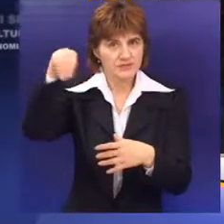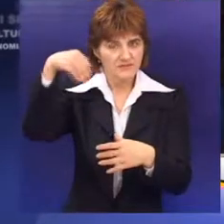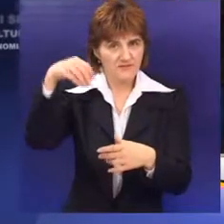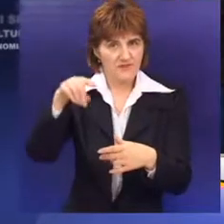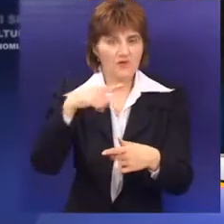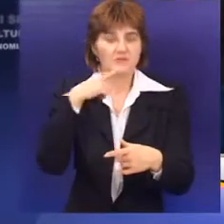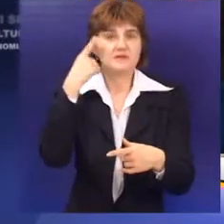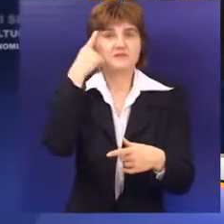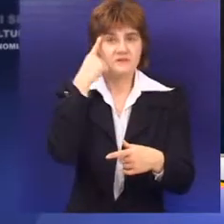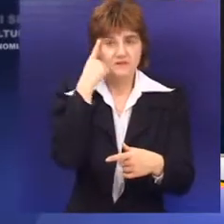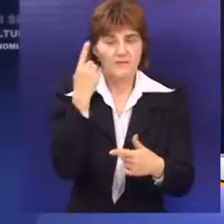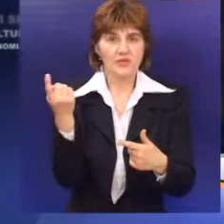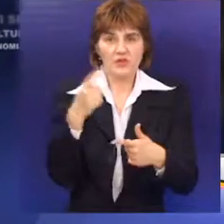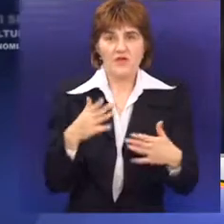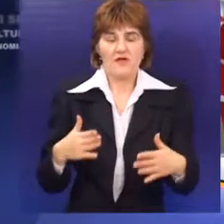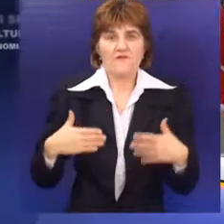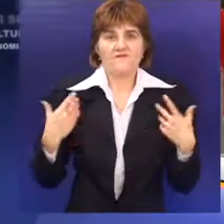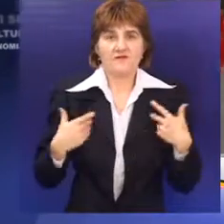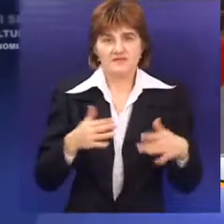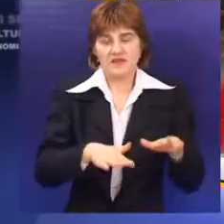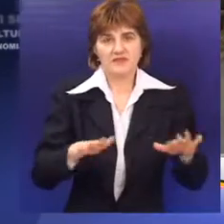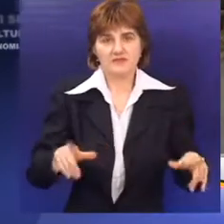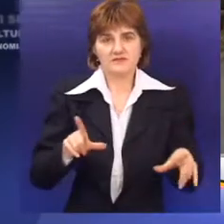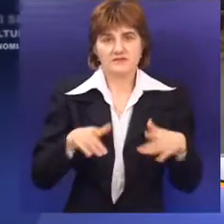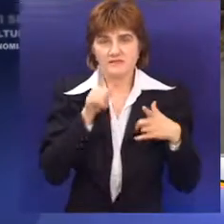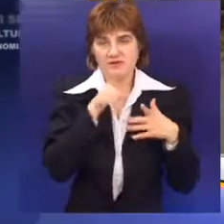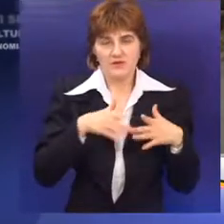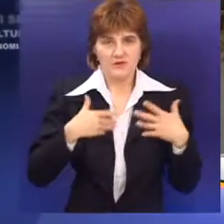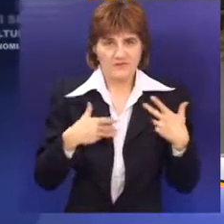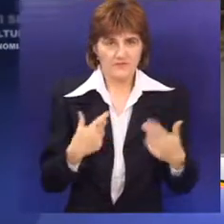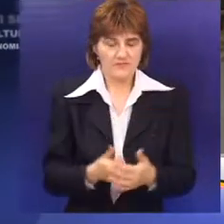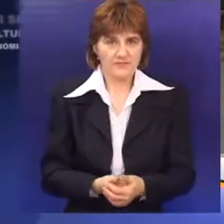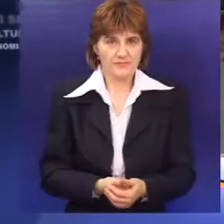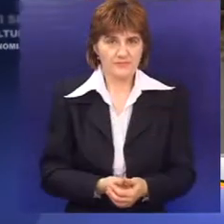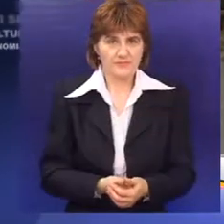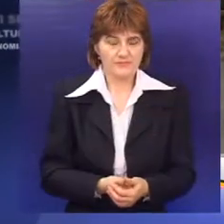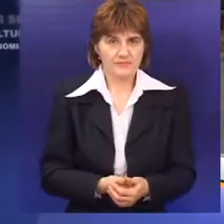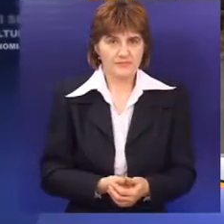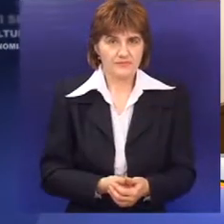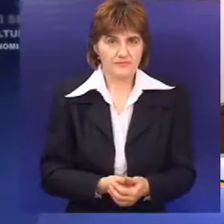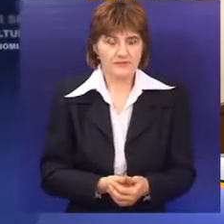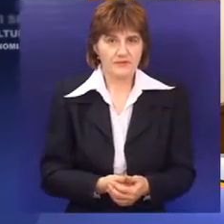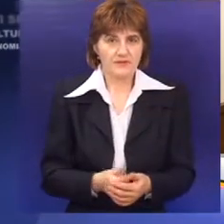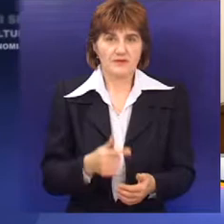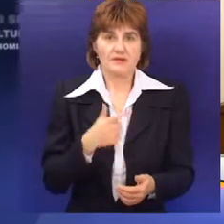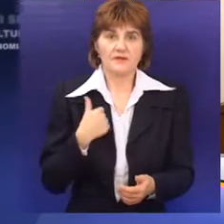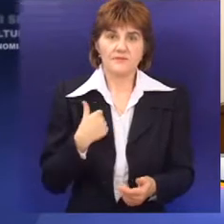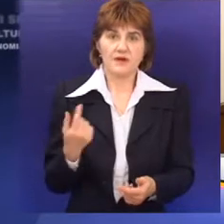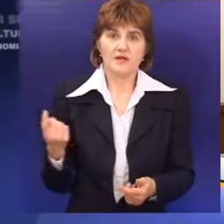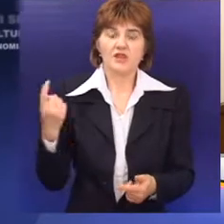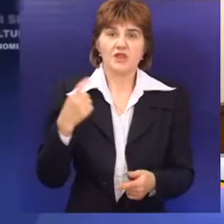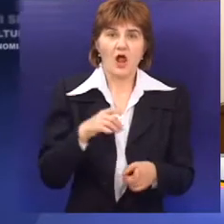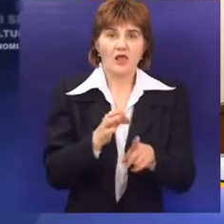Mikulaš nosio označilo je početak jednog veselog dana za sve mališane okolevci. Iz fiziske dolazimo, jeli?